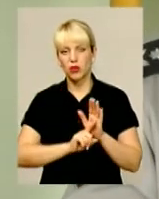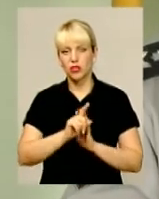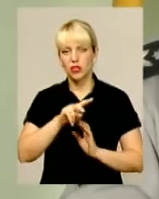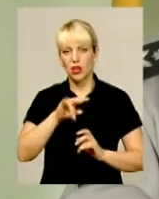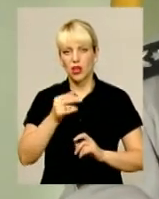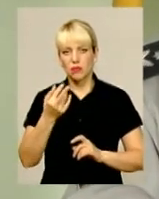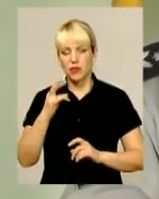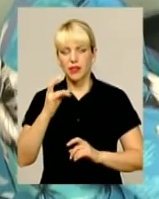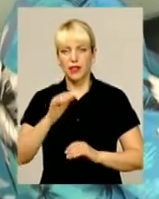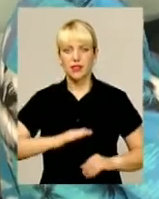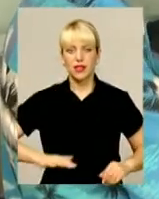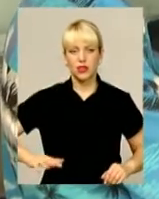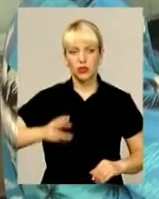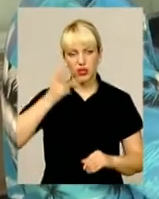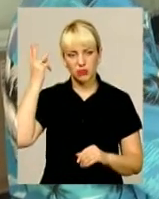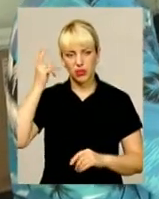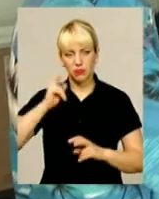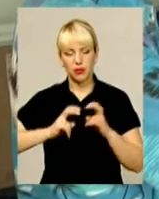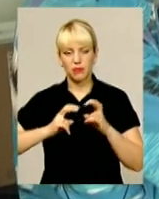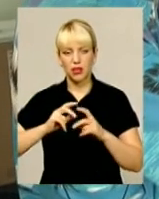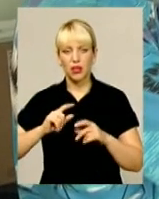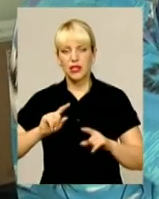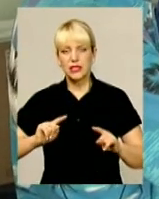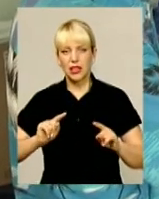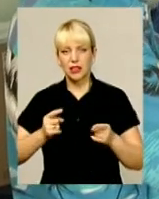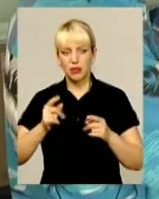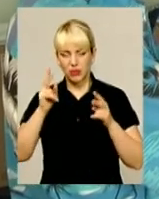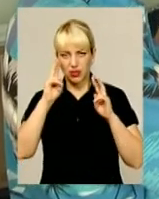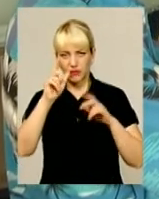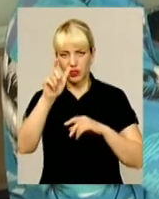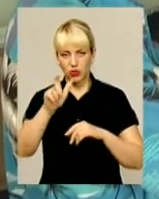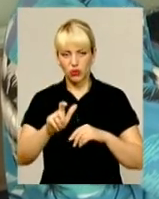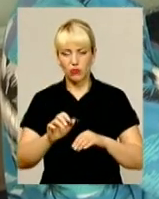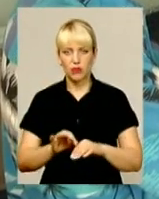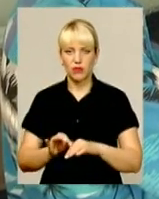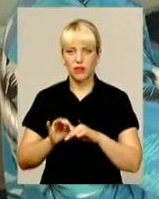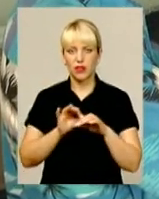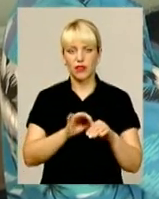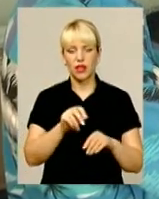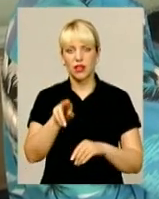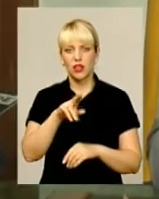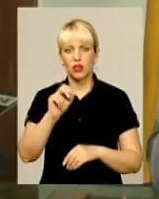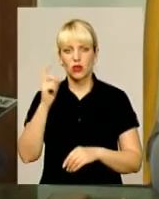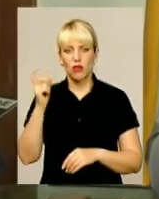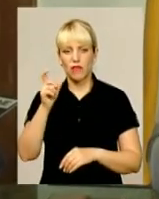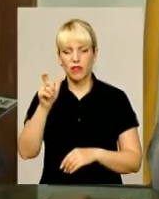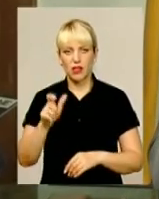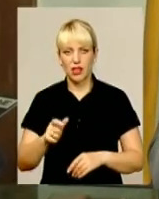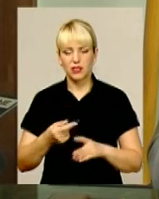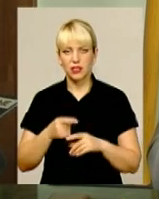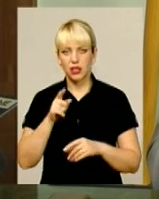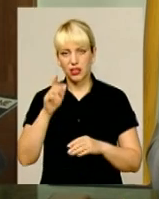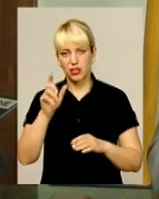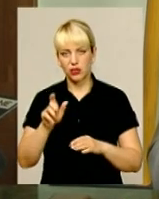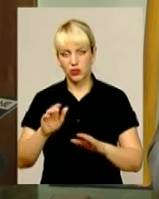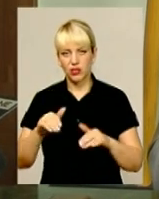з хмельницьких підприємств охоронці затримали невідомого та відвели його до власника. І той нібито запропонував незваному гостю угоду